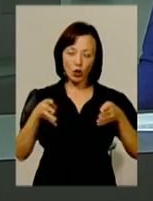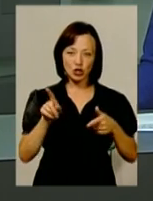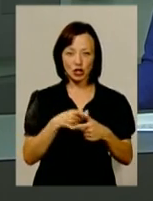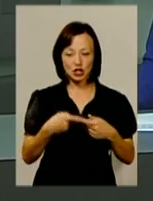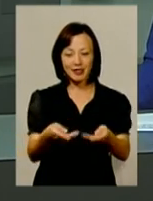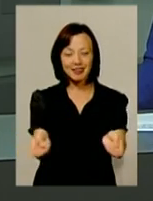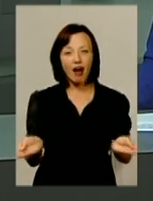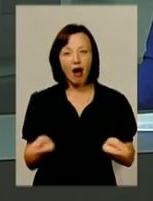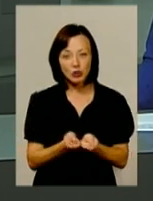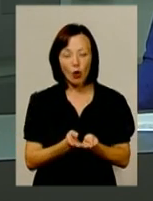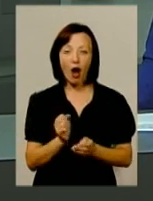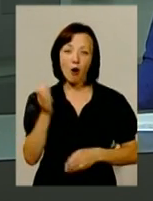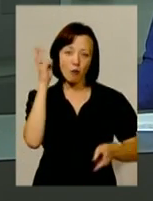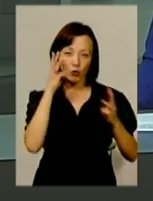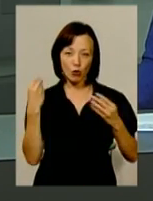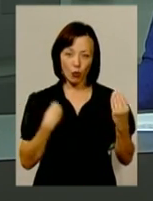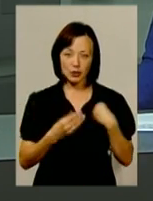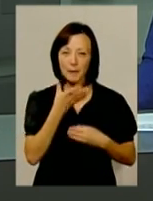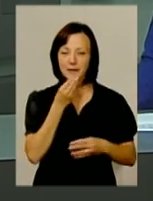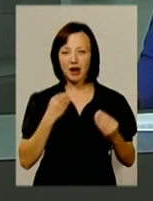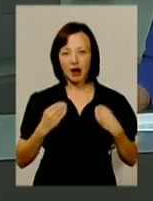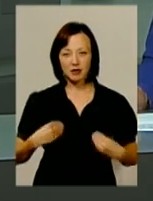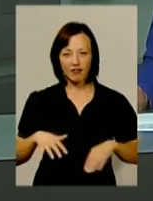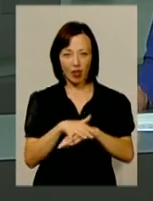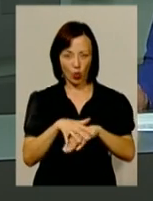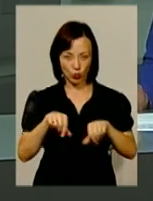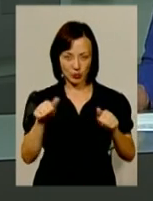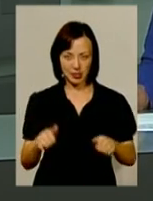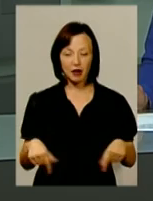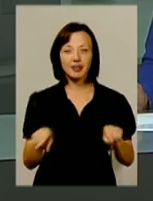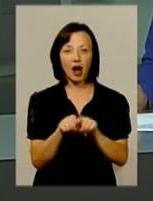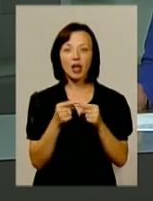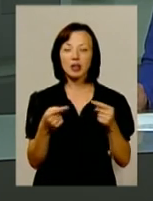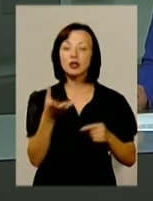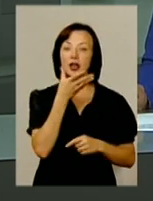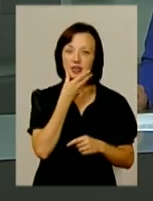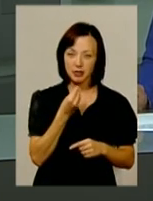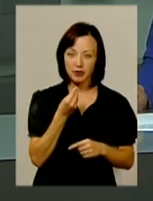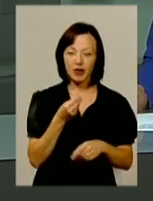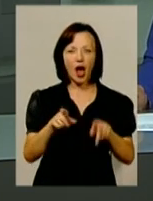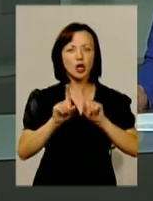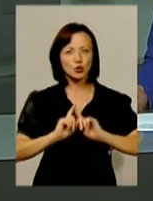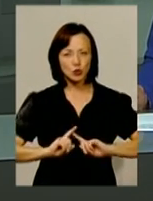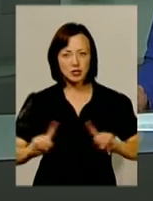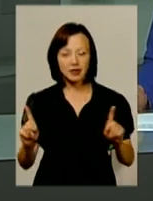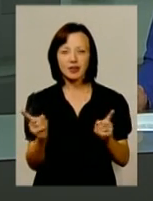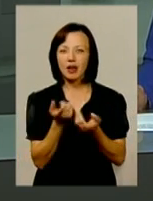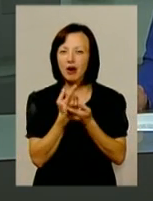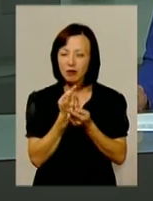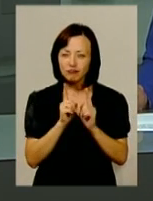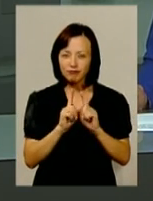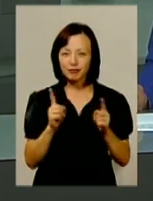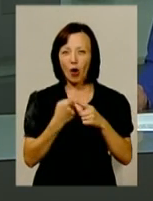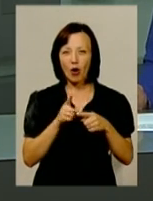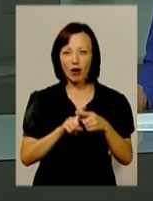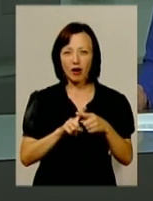а модниці віддають перевагу одягу та прикрасам в народному стилі. Бо такі речі красиві, ексклюзивні та оригінальні.